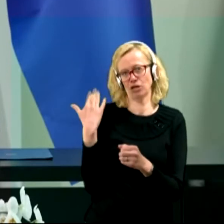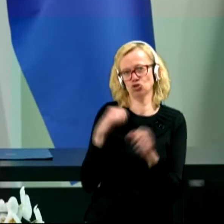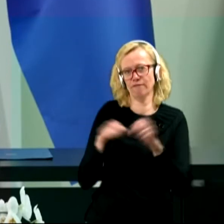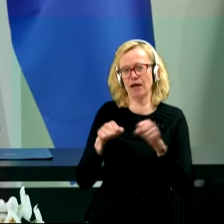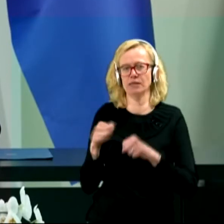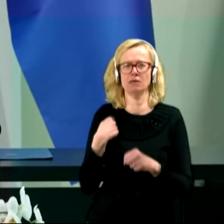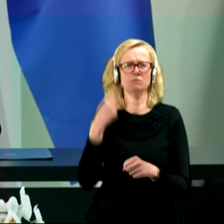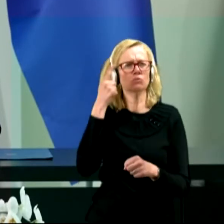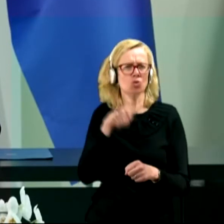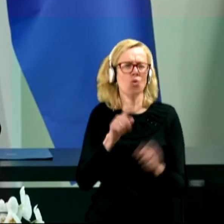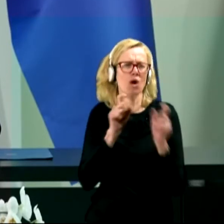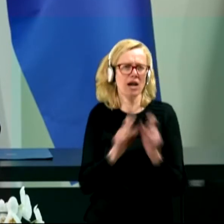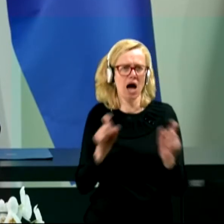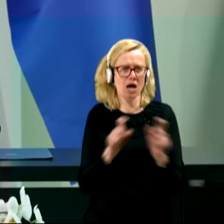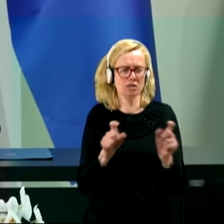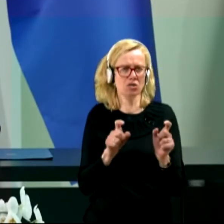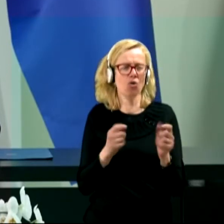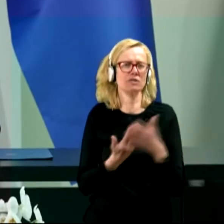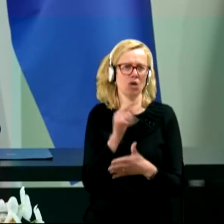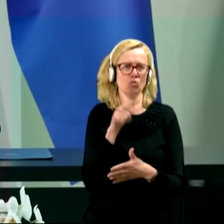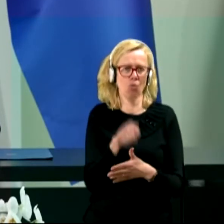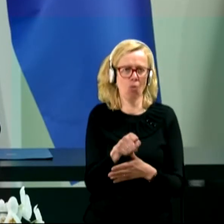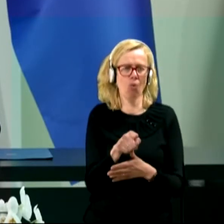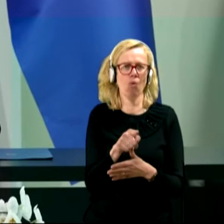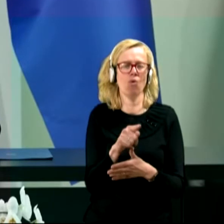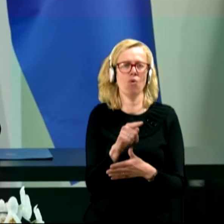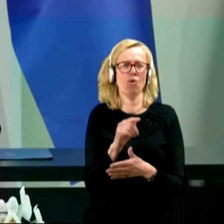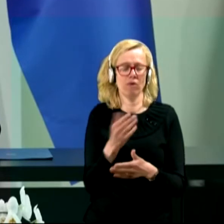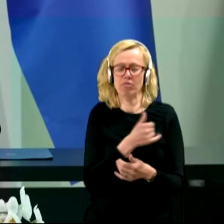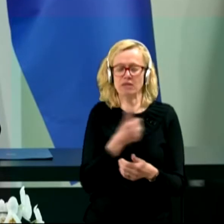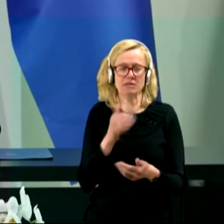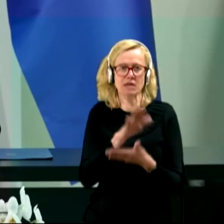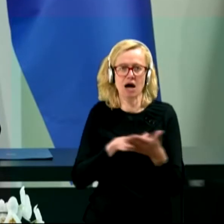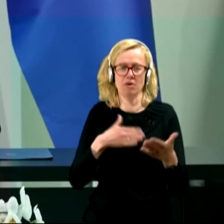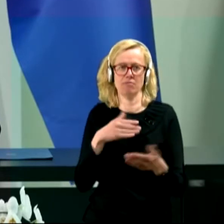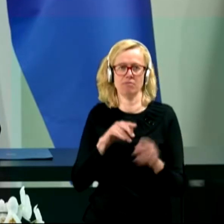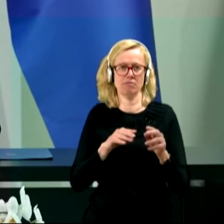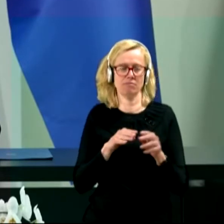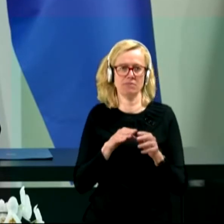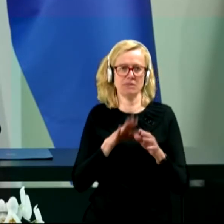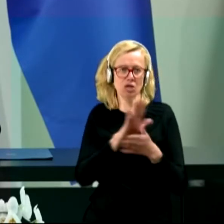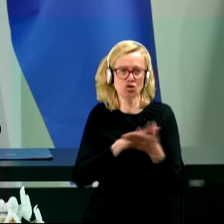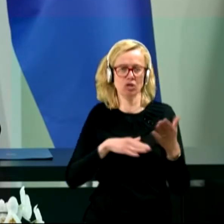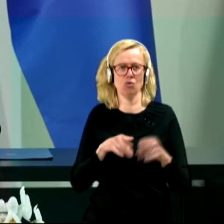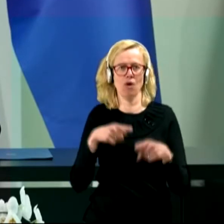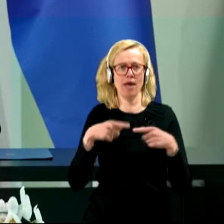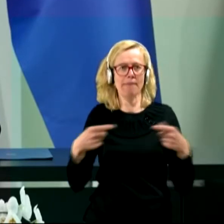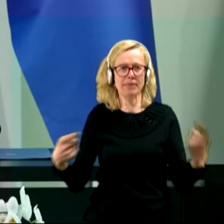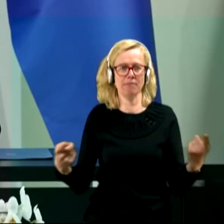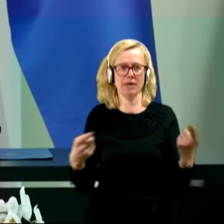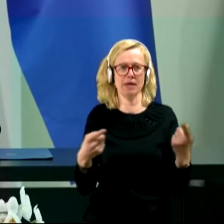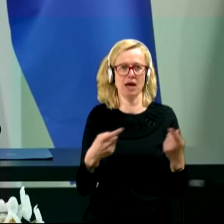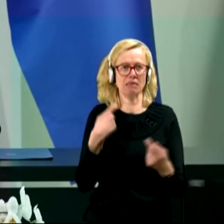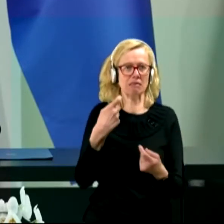mi zdaj je to en od razlogov tudi za to, da se na samem začetku epidemije, ki je trkala na vrata Evrope in tudi